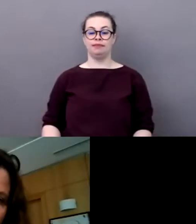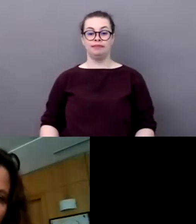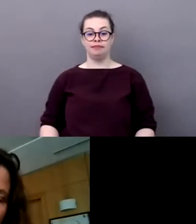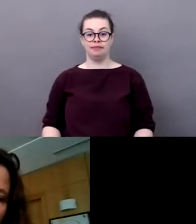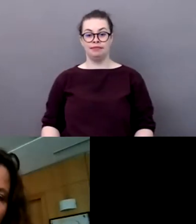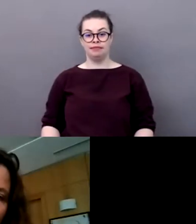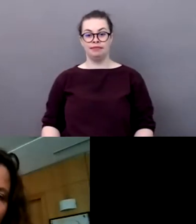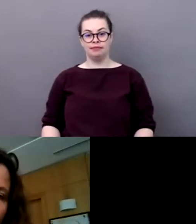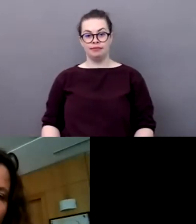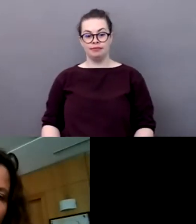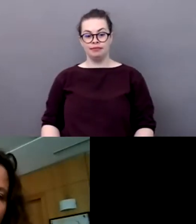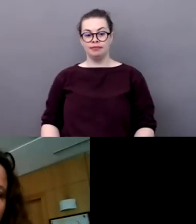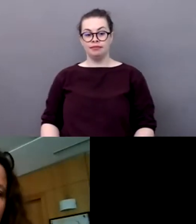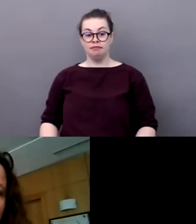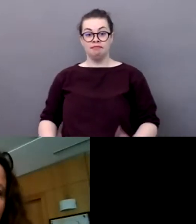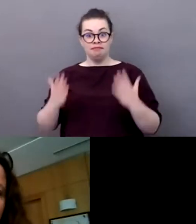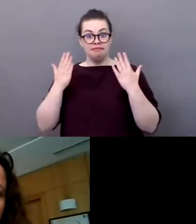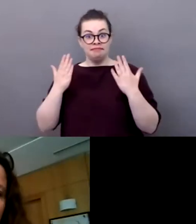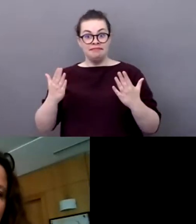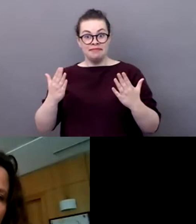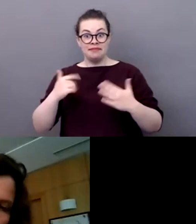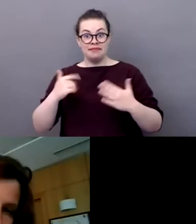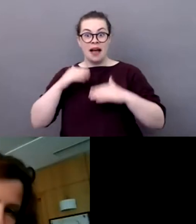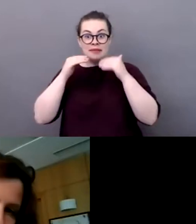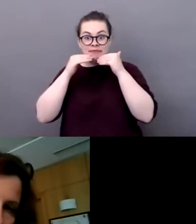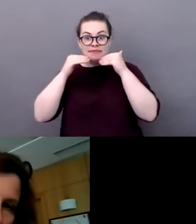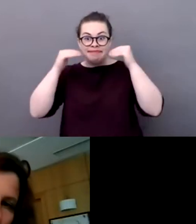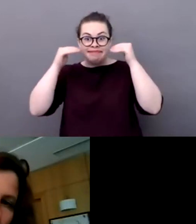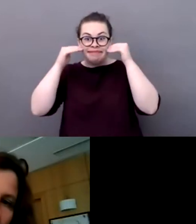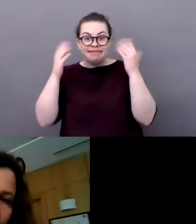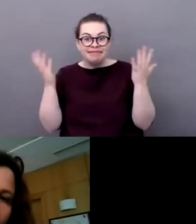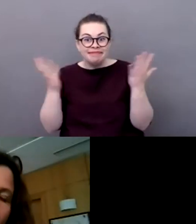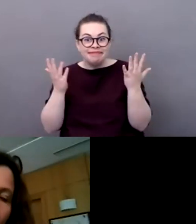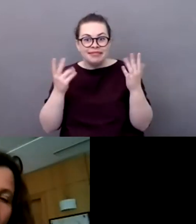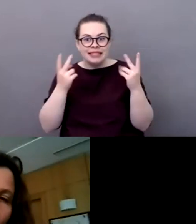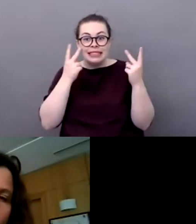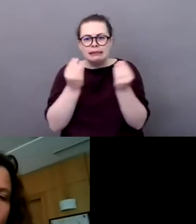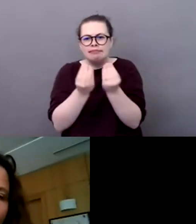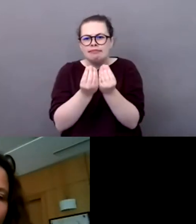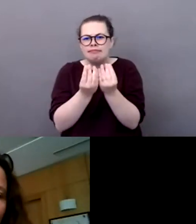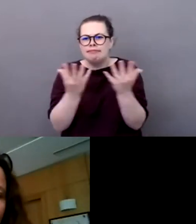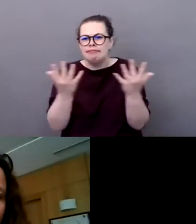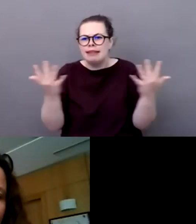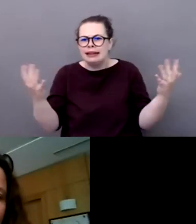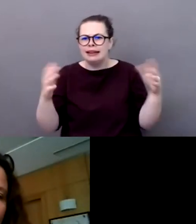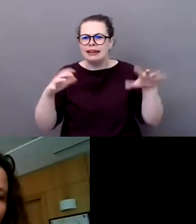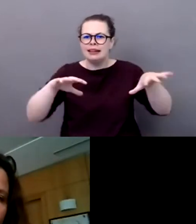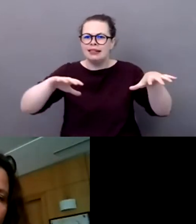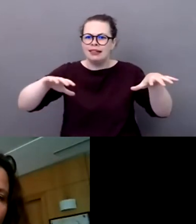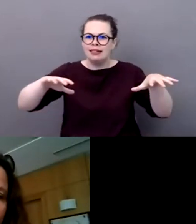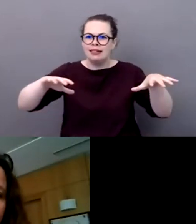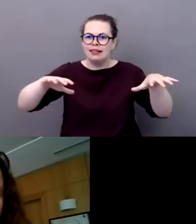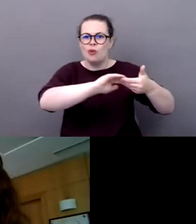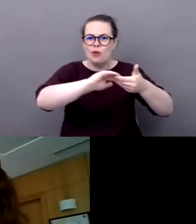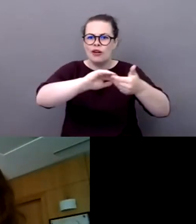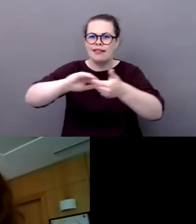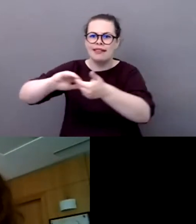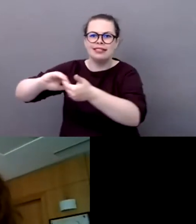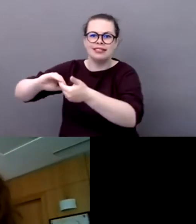comme celles qui sont présentes aujourd'hui, des ONG, investissent ce sujet et prennent en considération la thématique sportive.